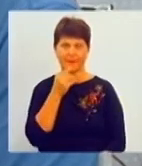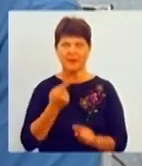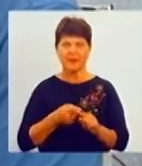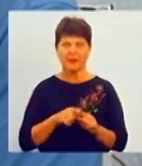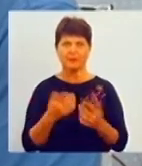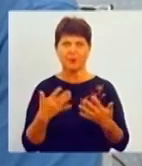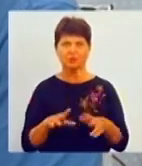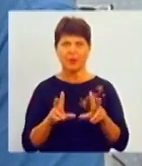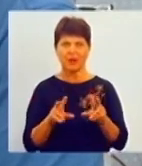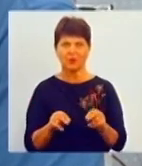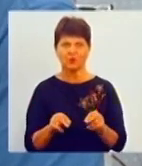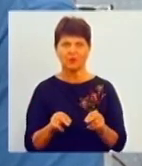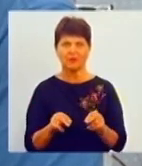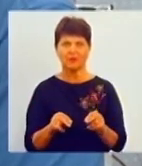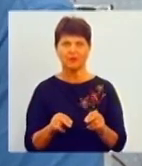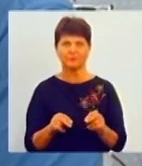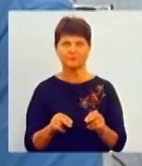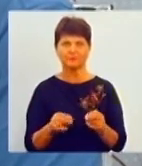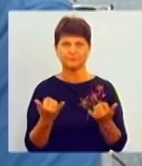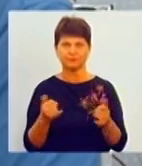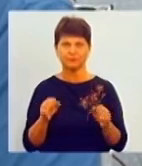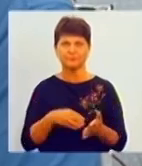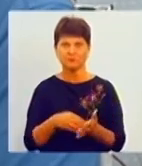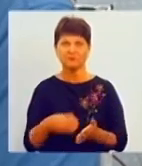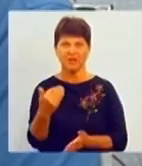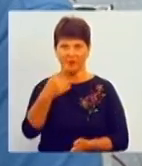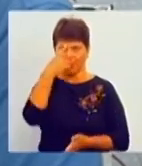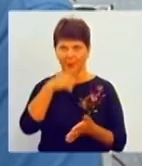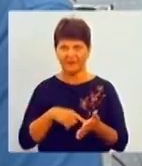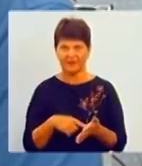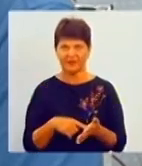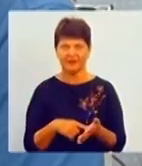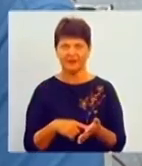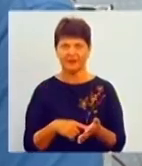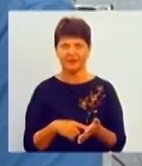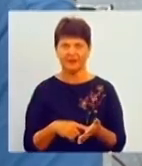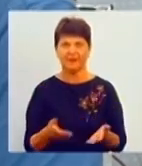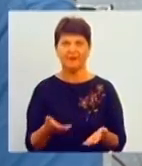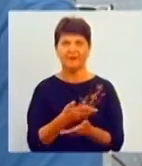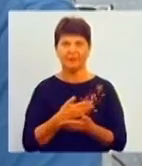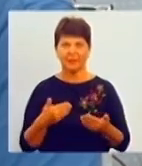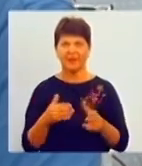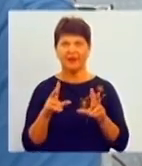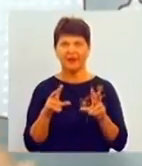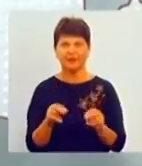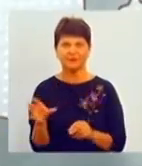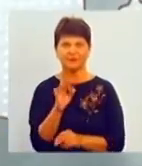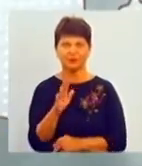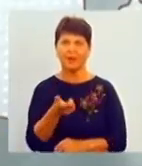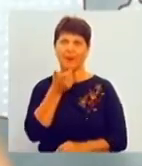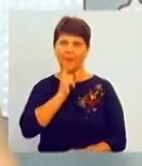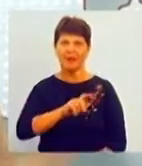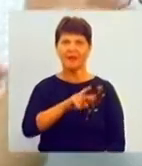гарантовано можна сьогодні вже придбати квитки на відпочинок. Ну, ми гарантуємо, що все буде чітко. Ярославе,